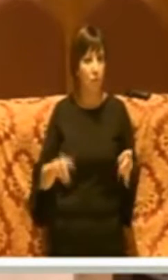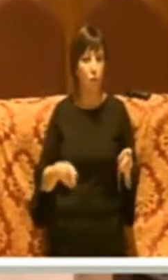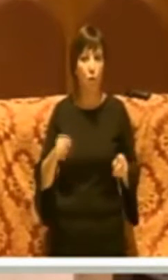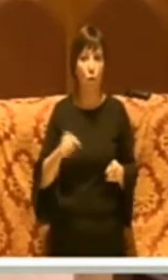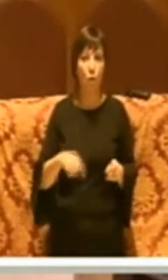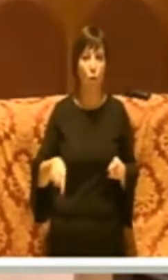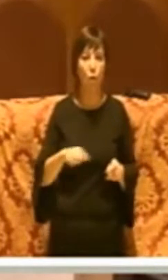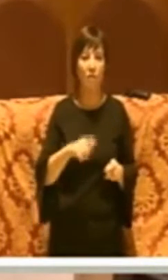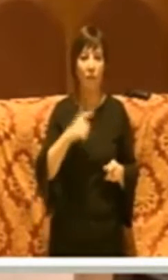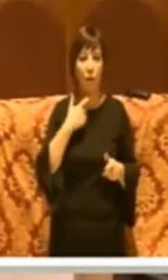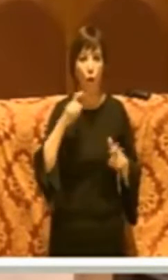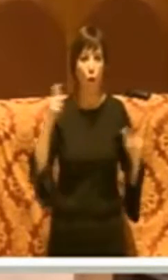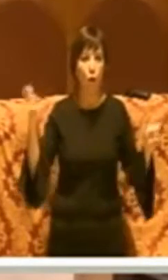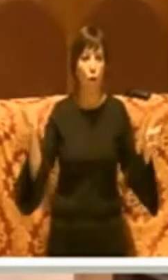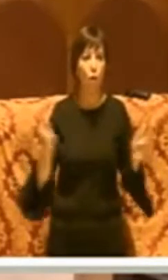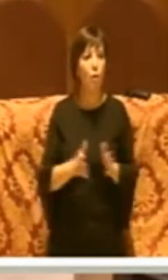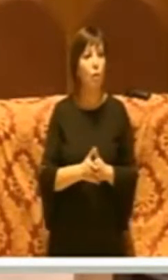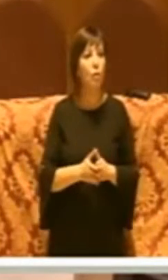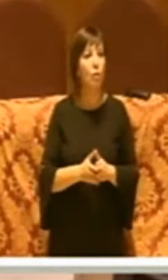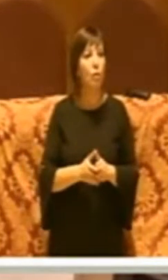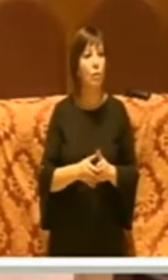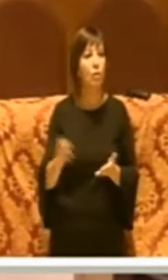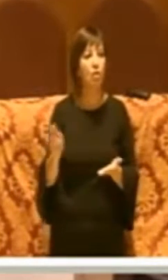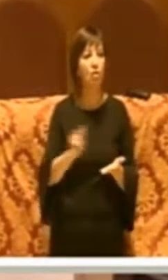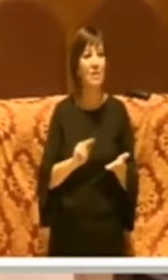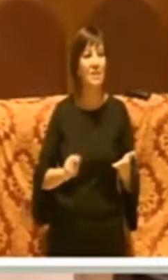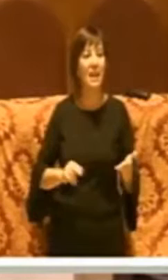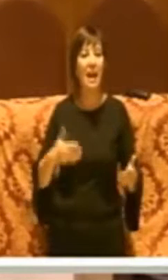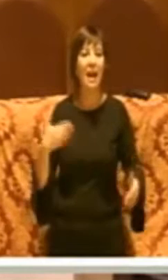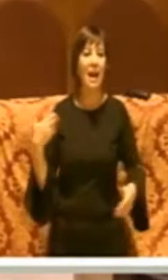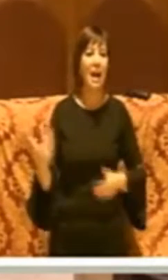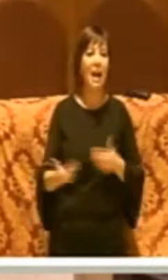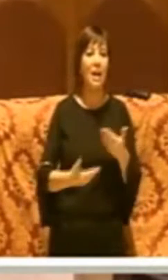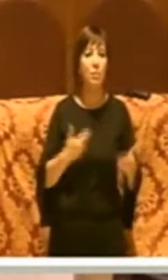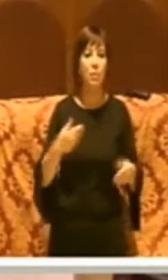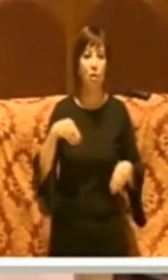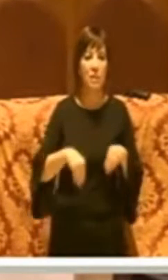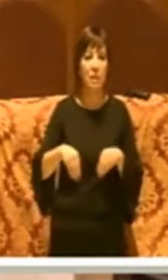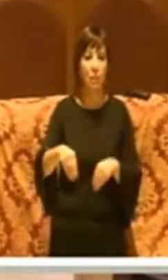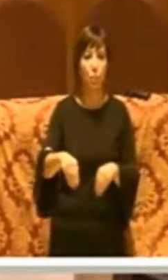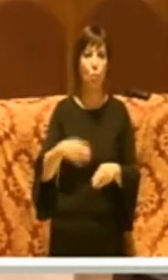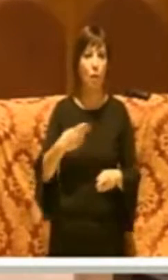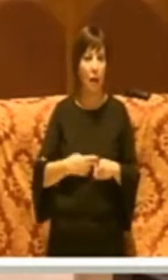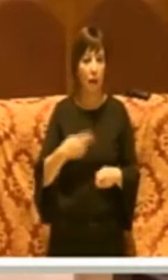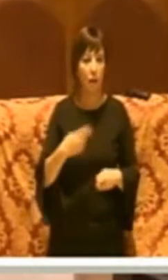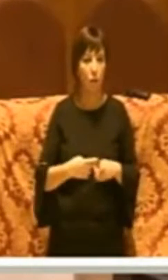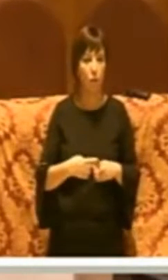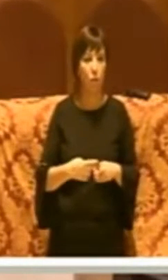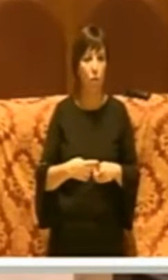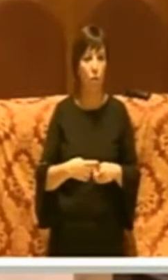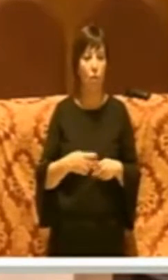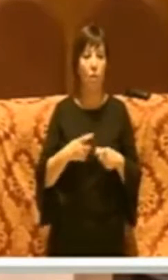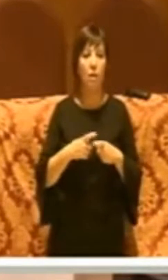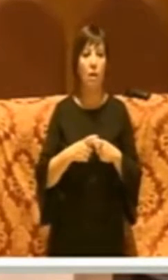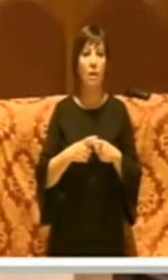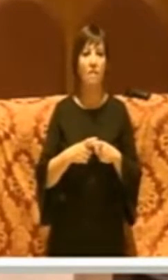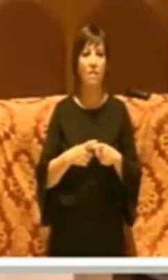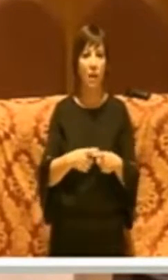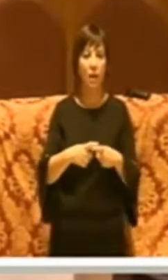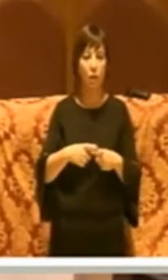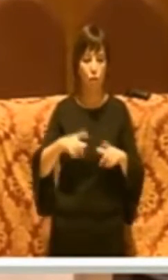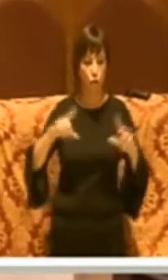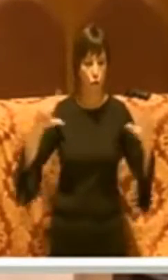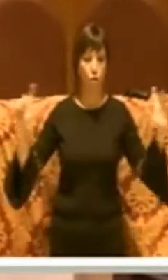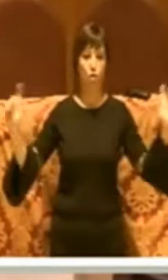fanno il coro, c'è scritto Emergenza buche a Roma, viaggio shock nelle